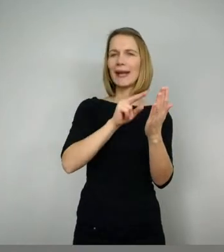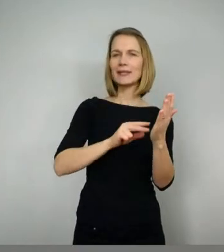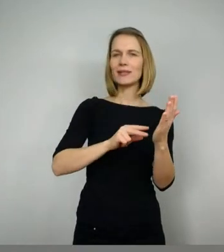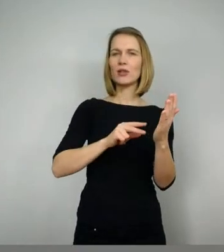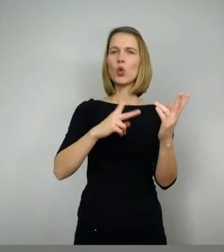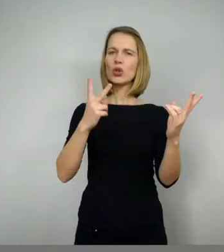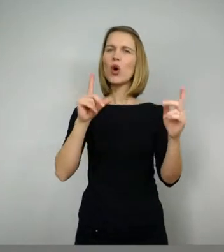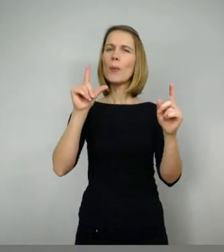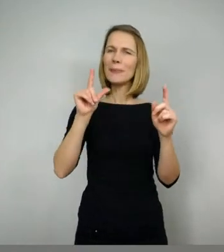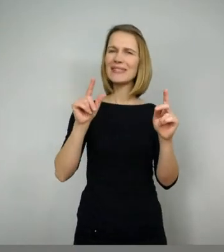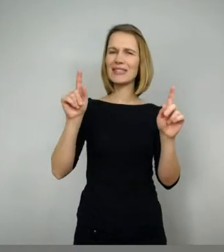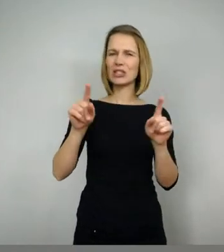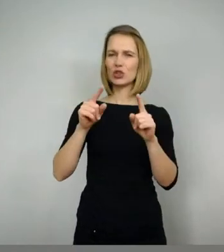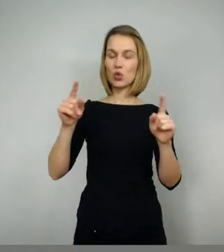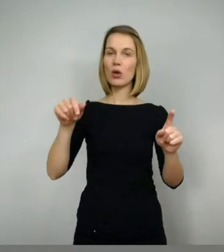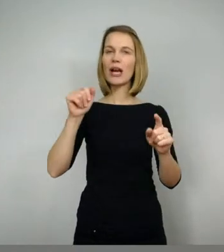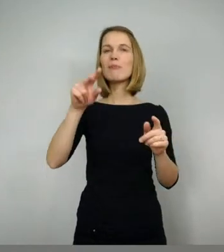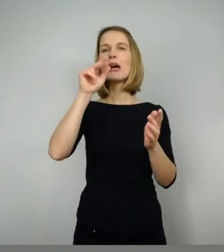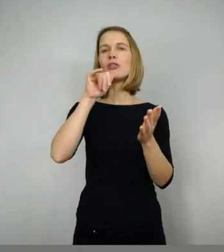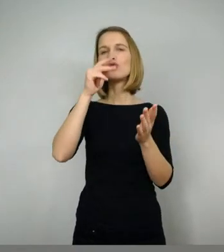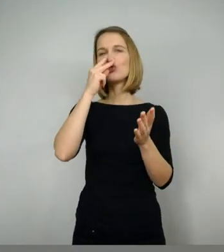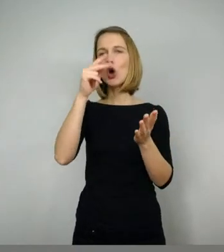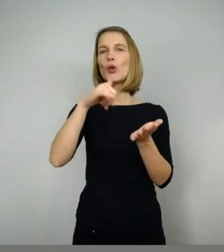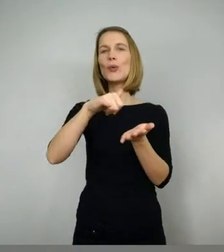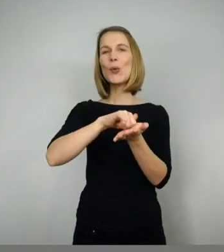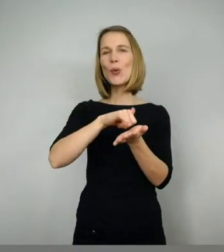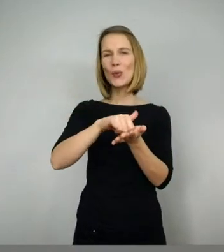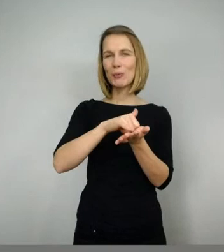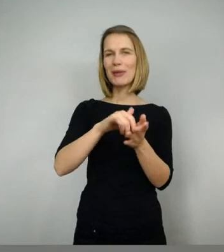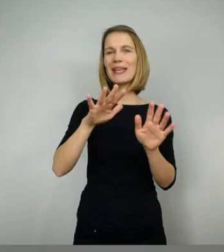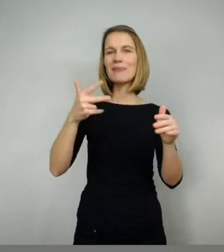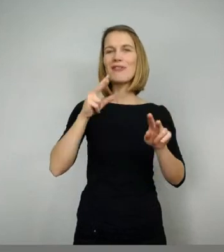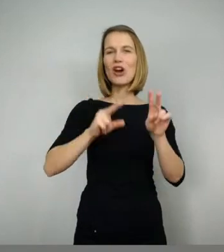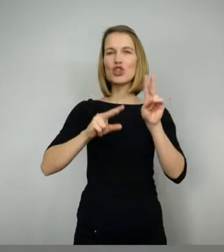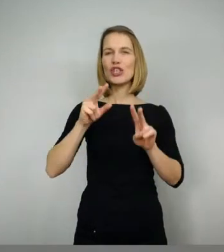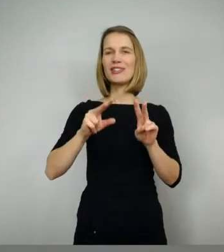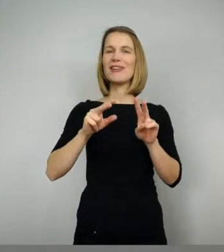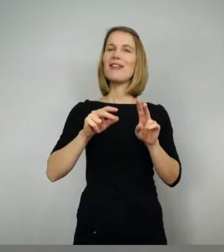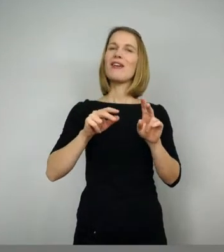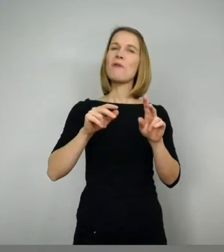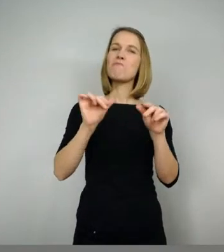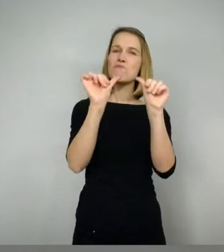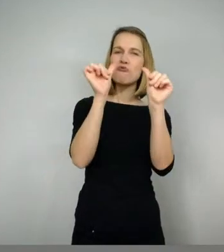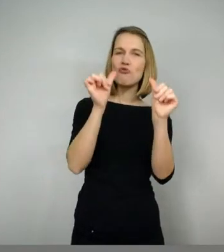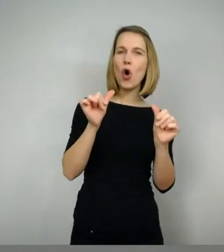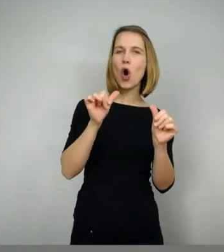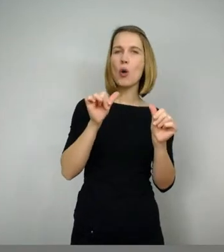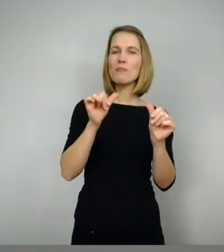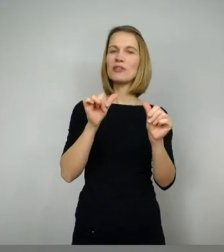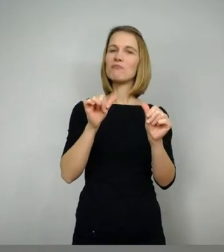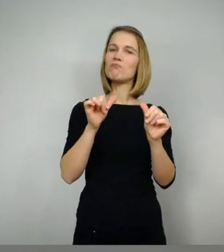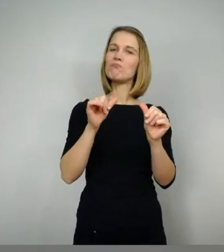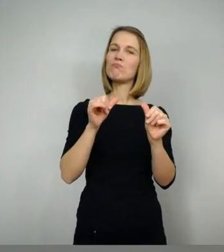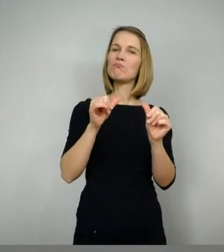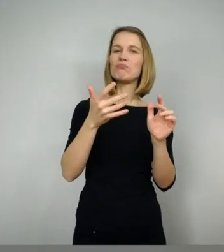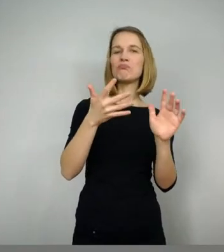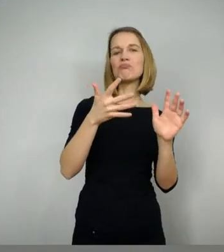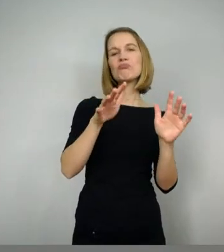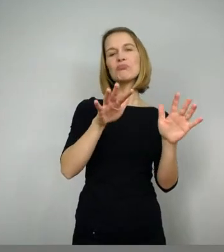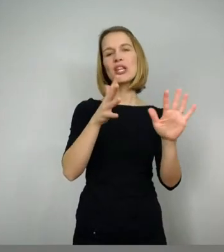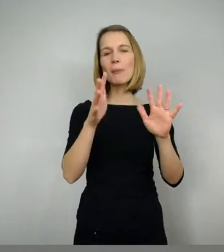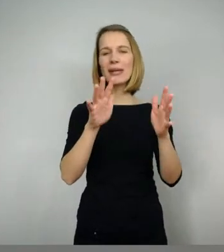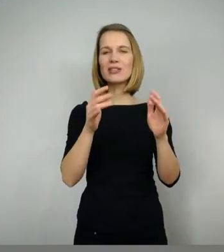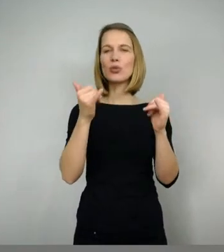auf YouTube gibt es verschiedene Interpretationen von Leuten, die sich auch ein bisschen historisch mit Musik befassen, die das Nibelungen-Lied